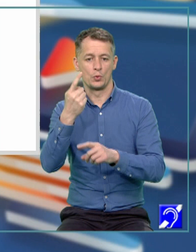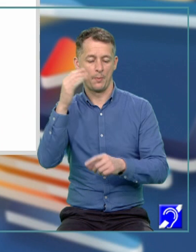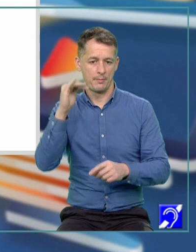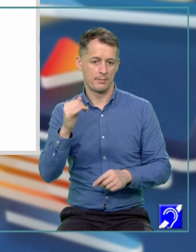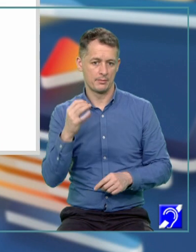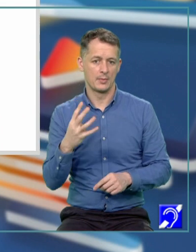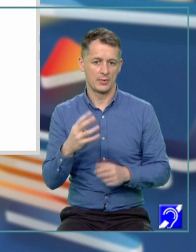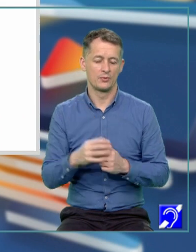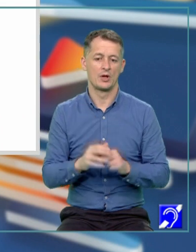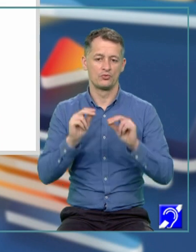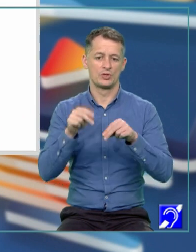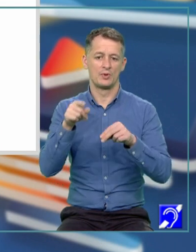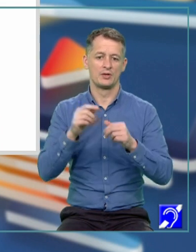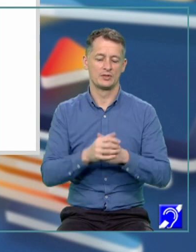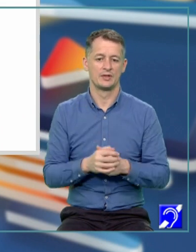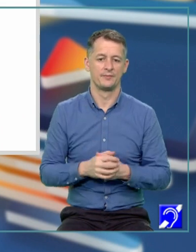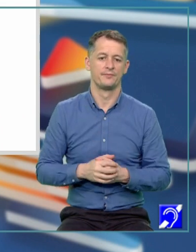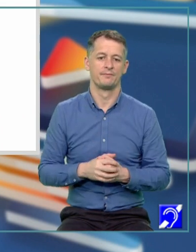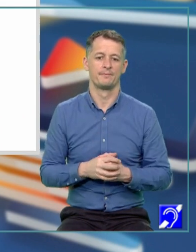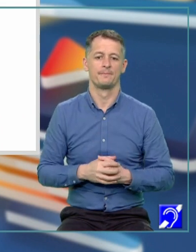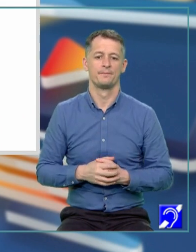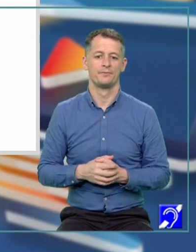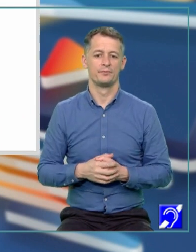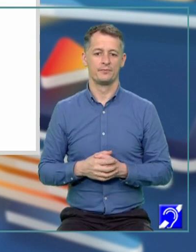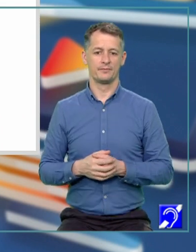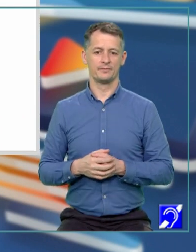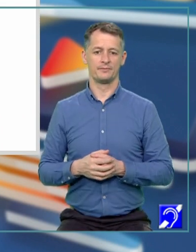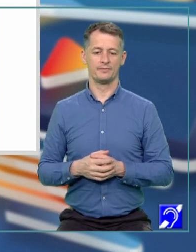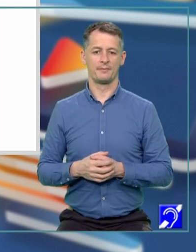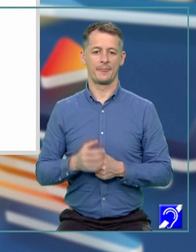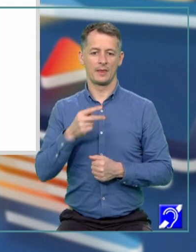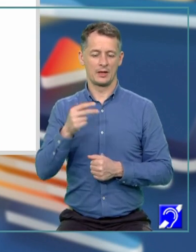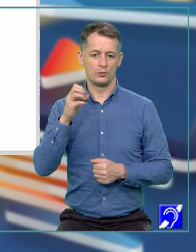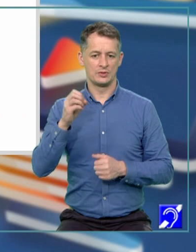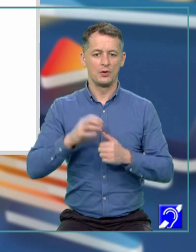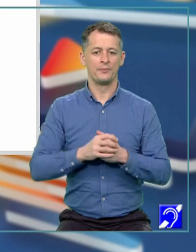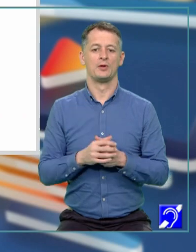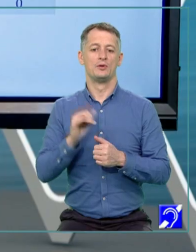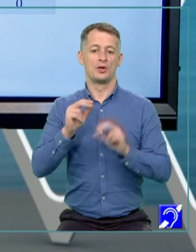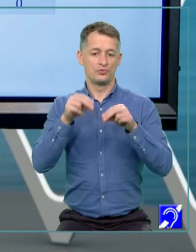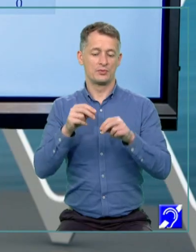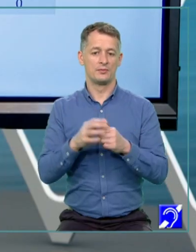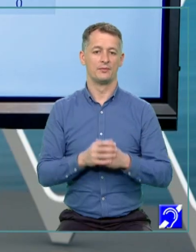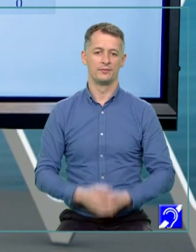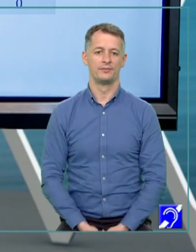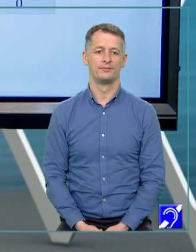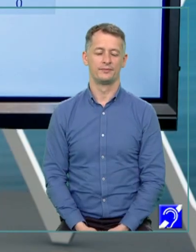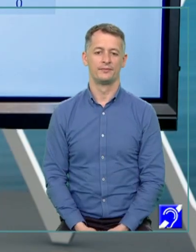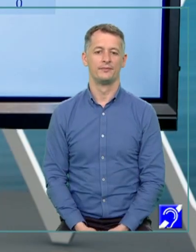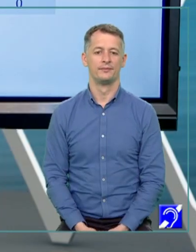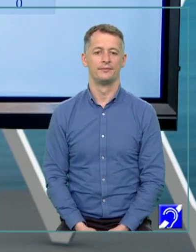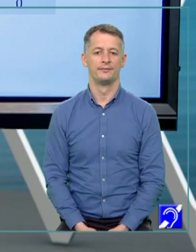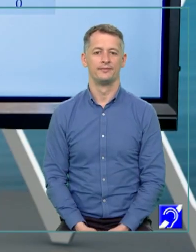atunci și numărul este 0 și atunci X-ul este 1 pe 2. Și ajungem